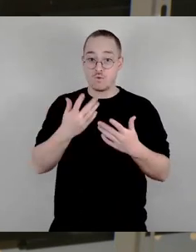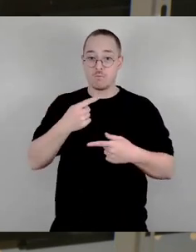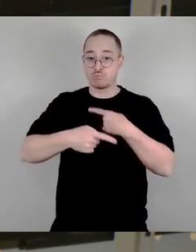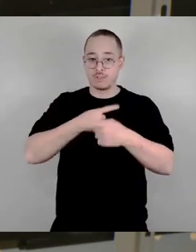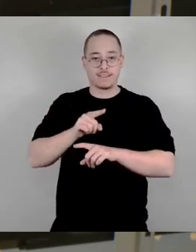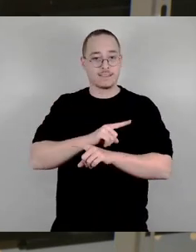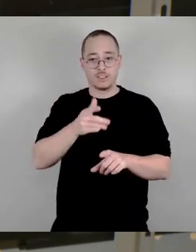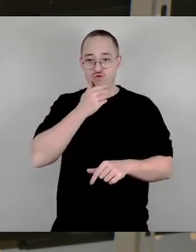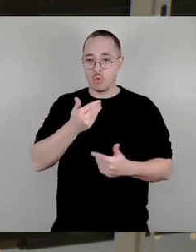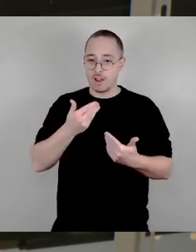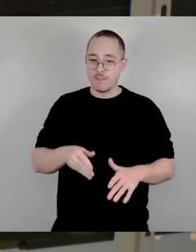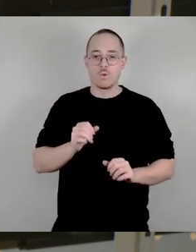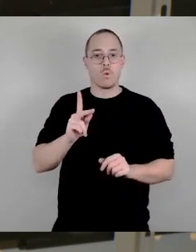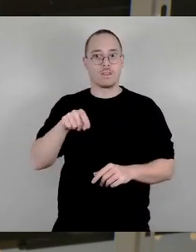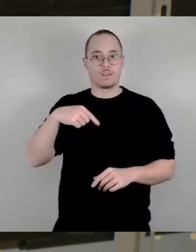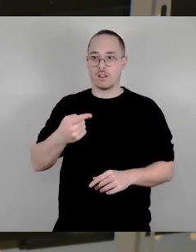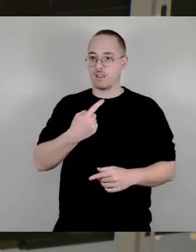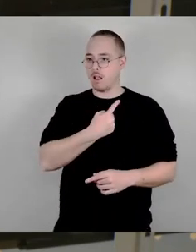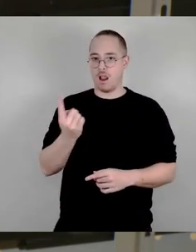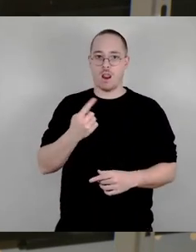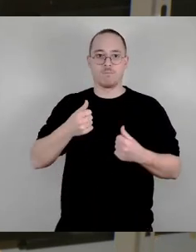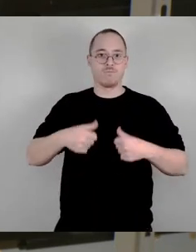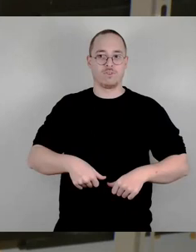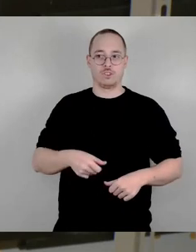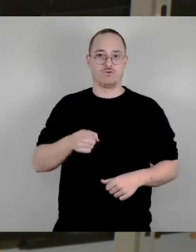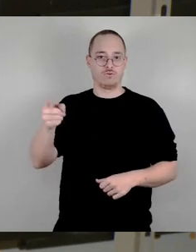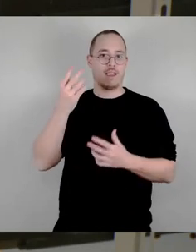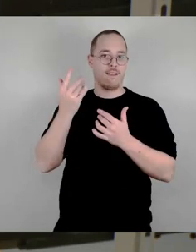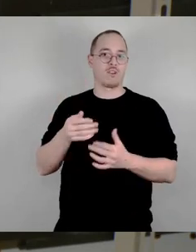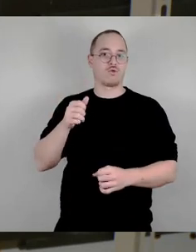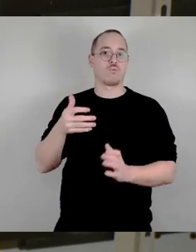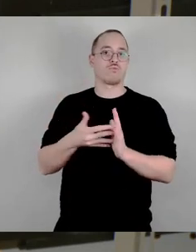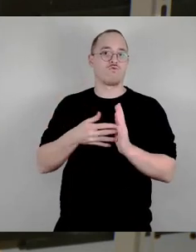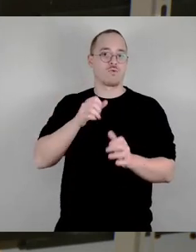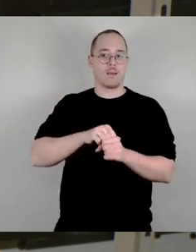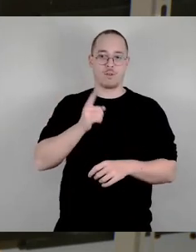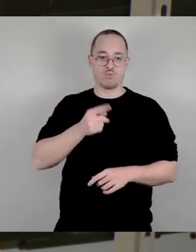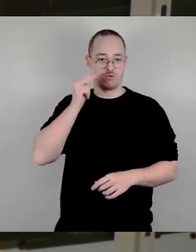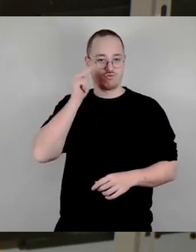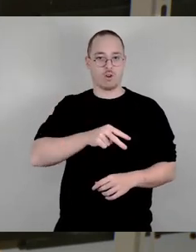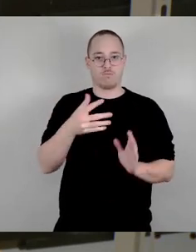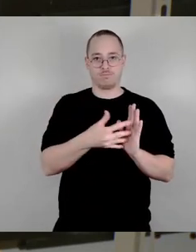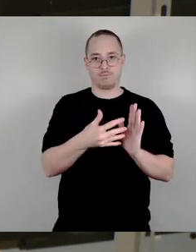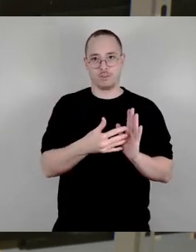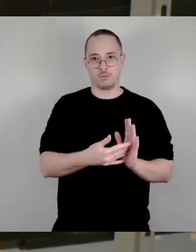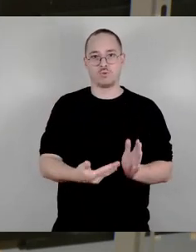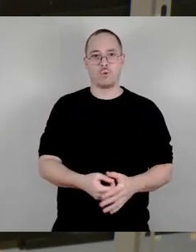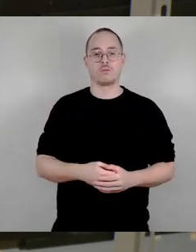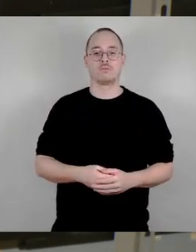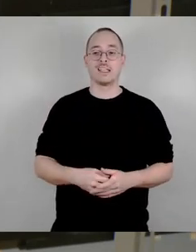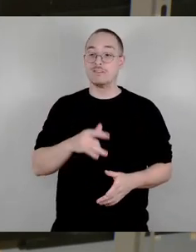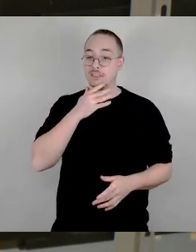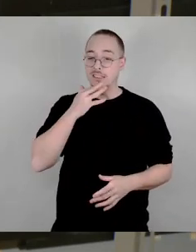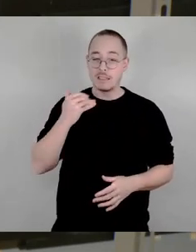draufgucken zu lassen. Wir haben das vor vielen, vielen Jahren mal bei der 800-Jahr-Feier, auch im